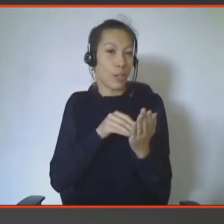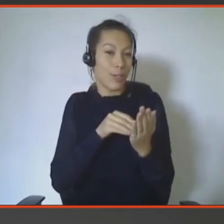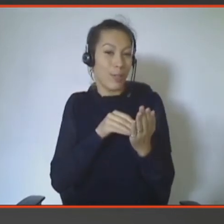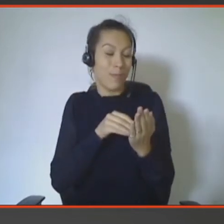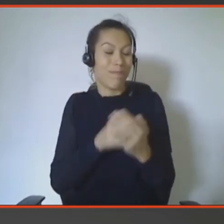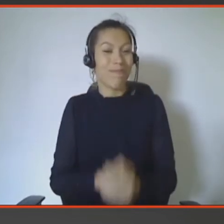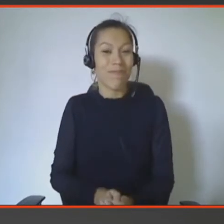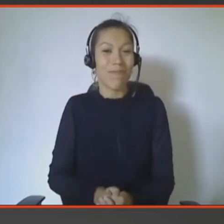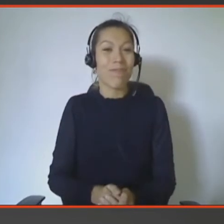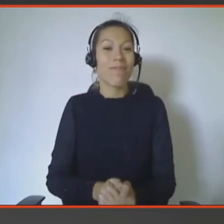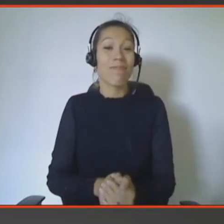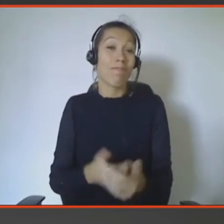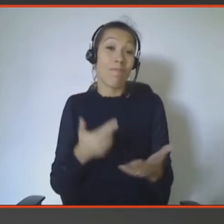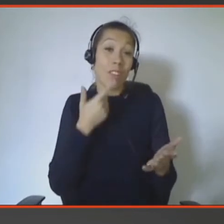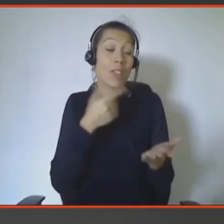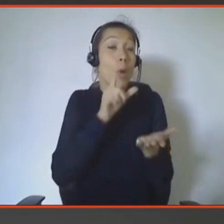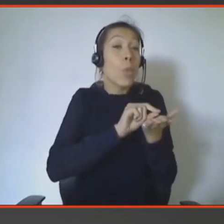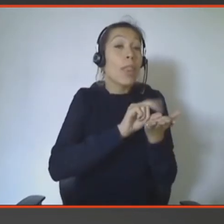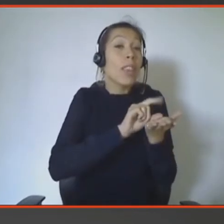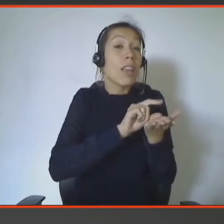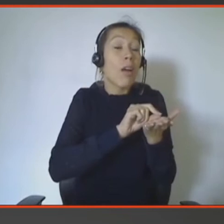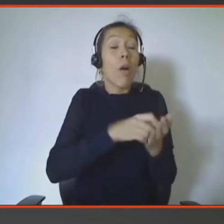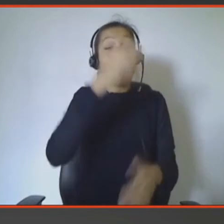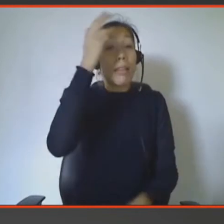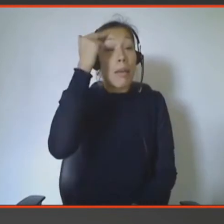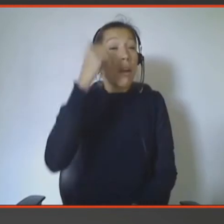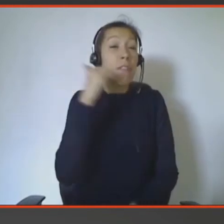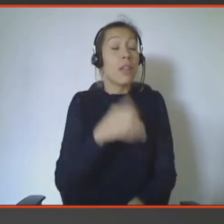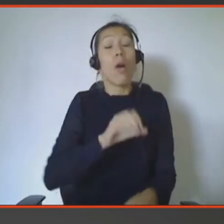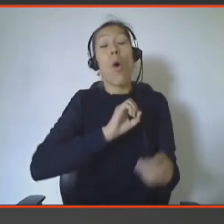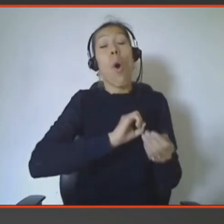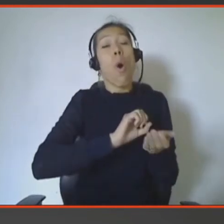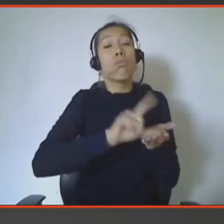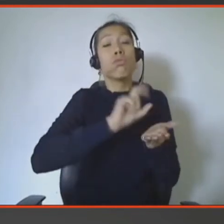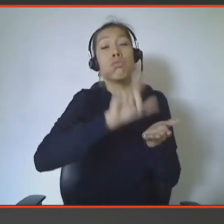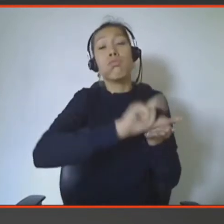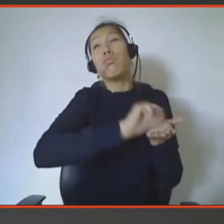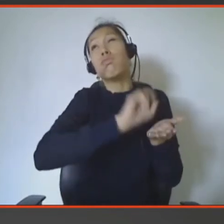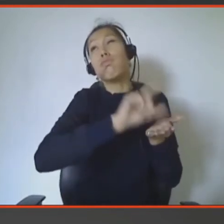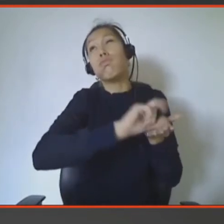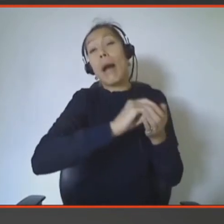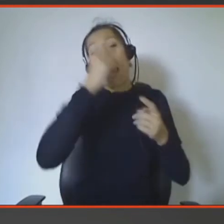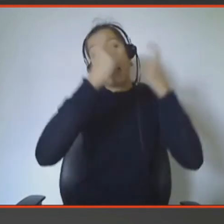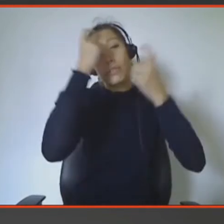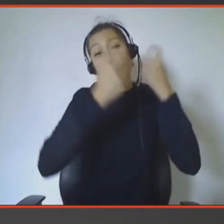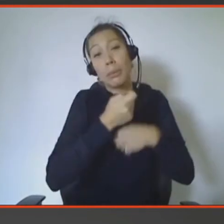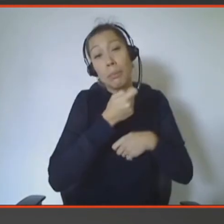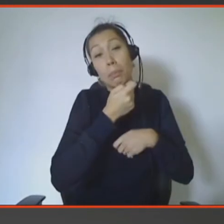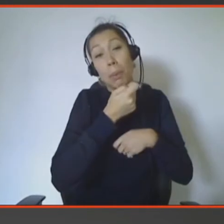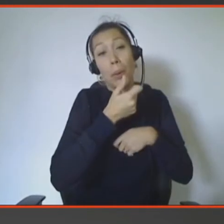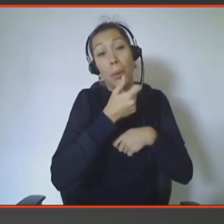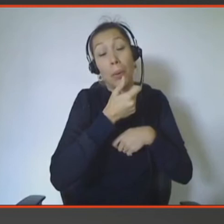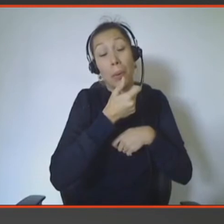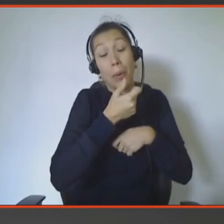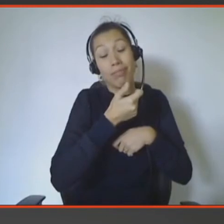» Insinuant qu'en fait, les tweets ne sont que des flots irréfléchis qui ne seront pas forcément intéressants à transmettre.